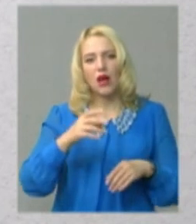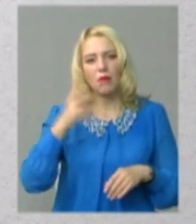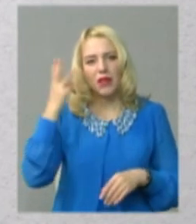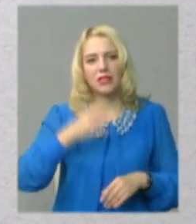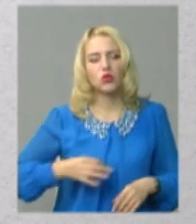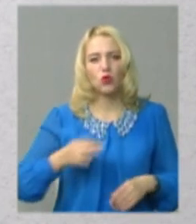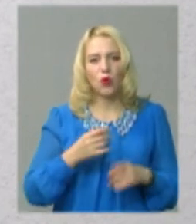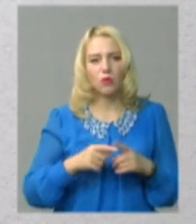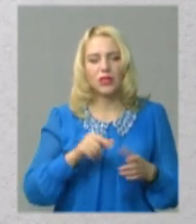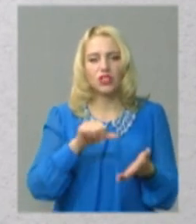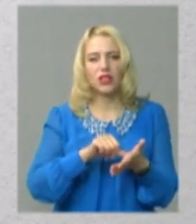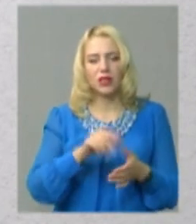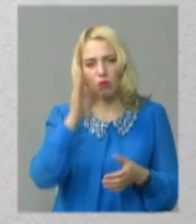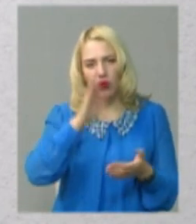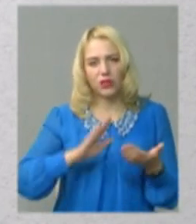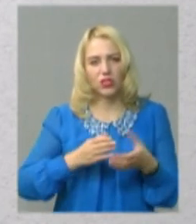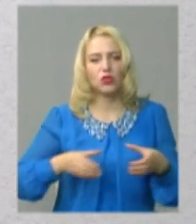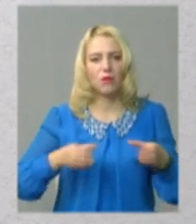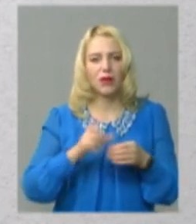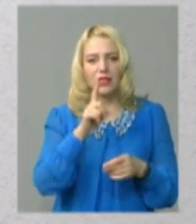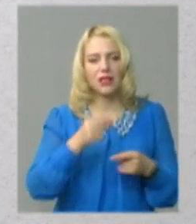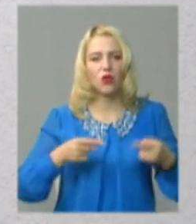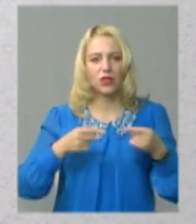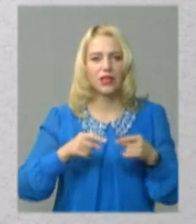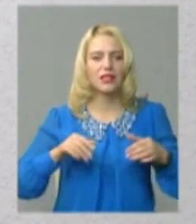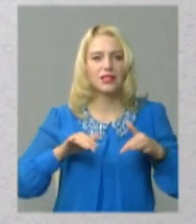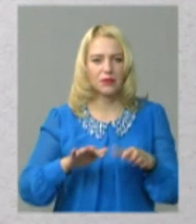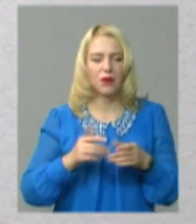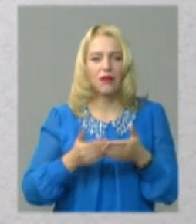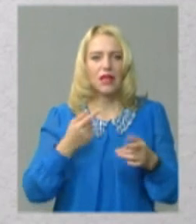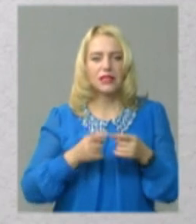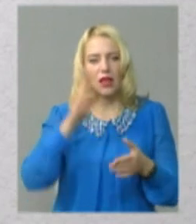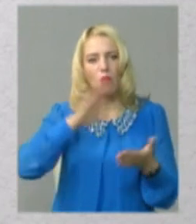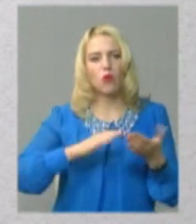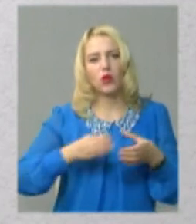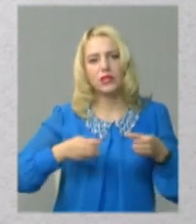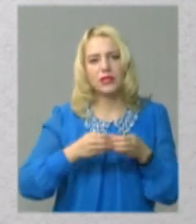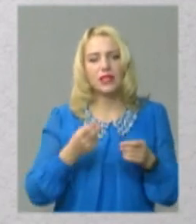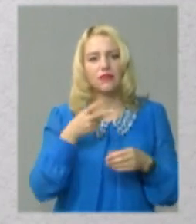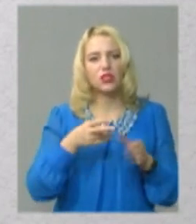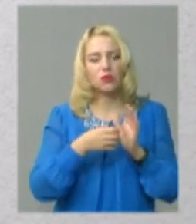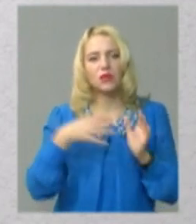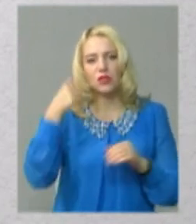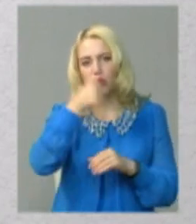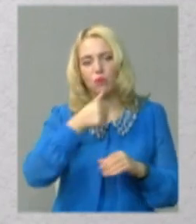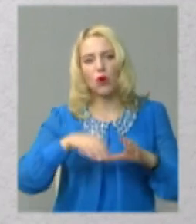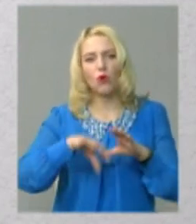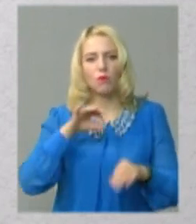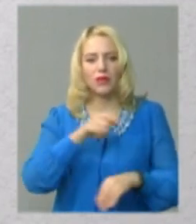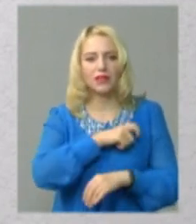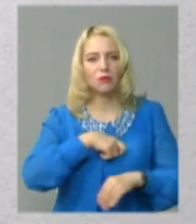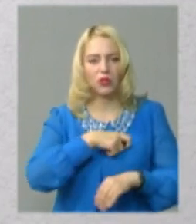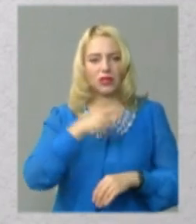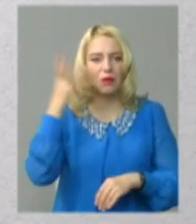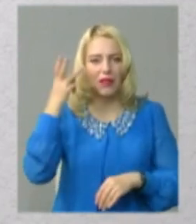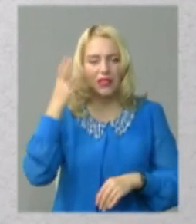області. Шленкиня політичної партії за конкретні справи. Від цієї політсили у 2015 році обрана депутатом